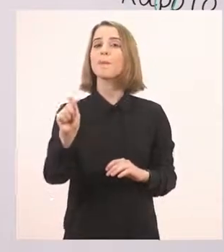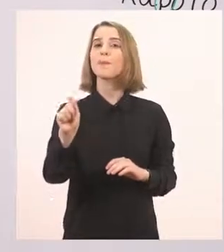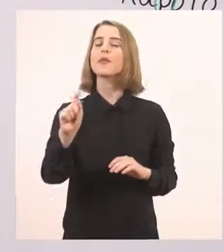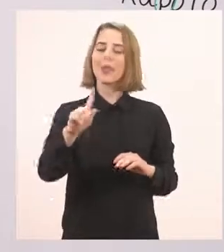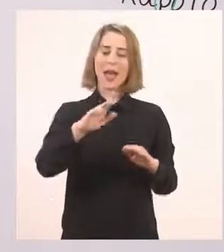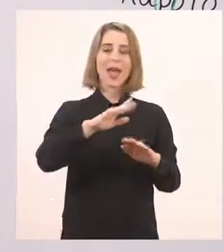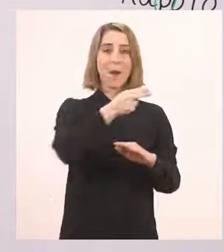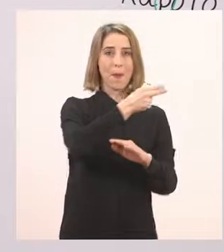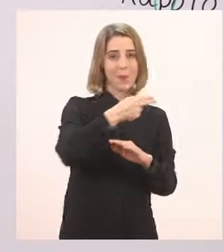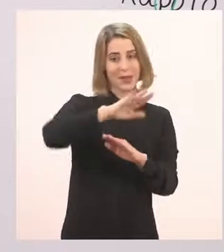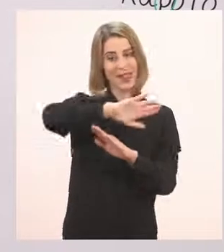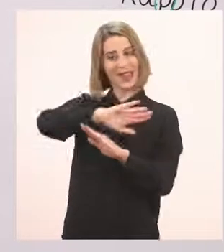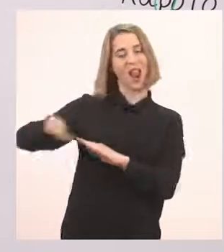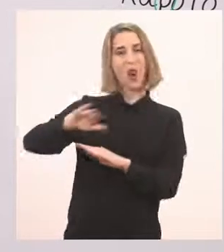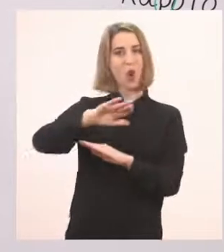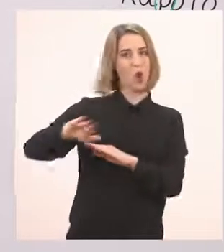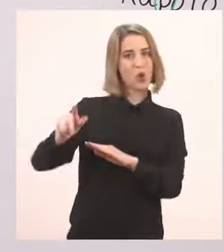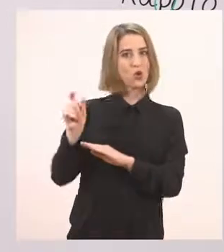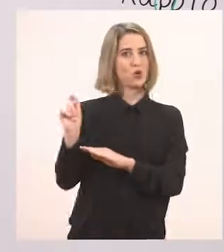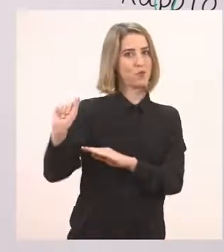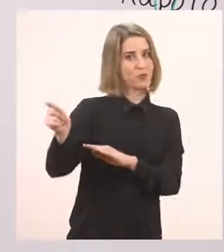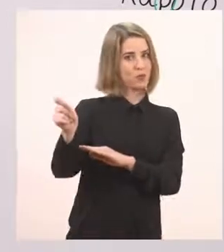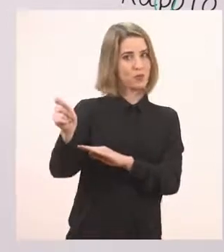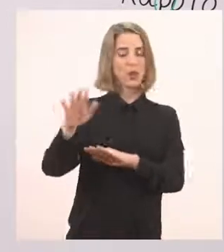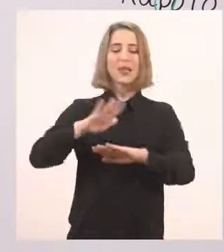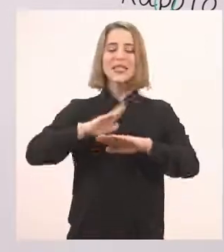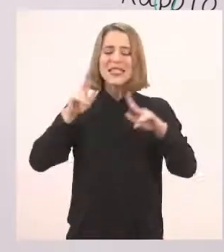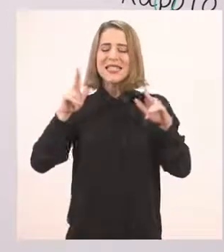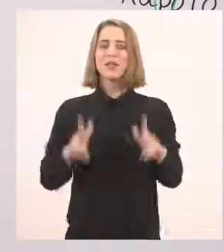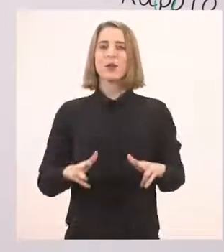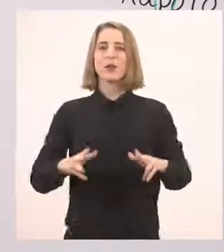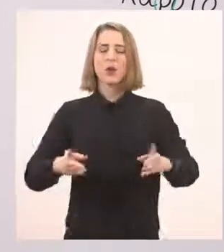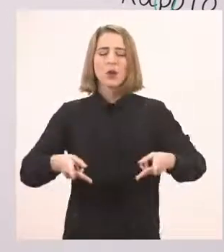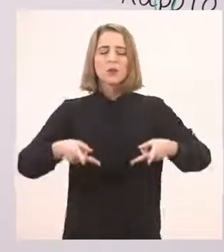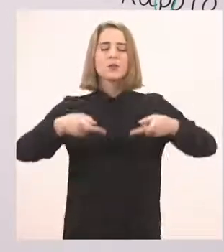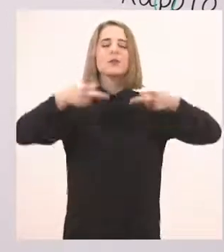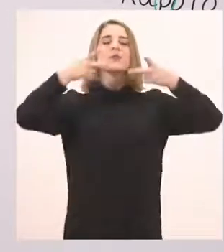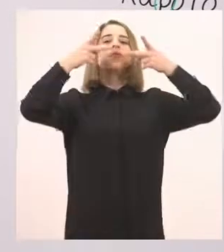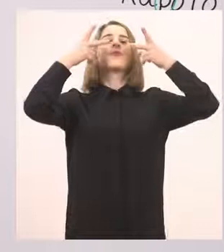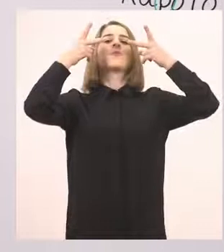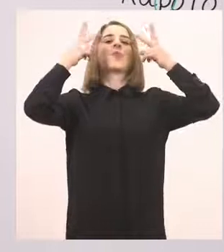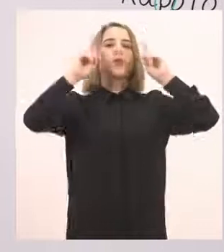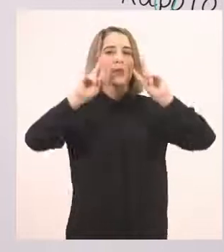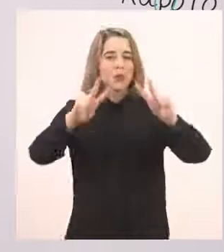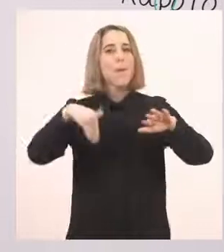στο τέλος της λέξης. Και σταματάμε και παίρνουμε μία βαθιά ανάσα πριν συνεχίσουμε.